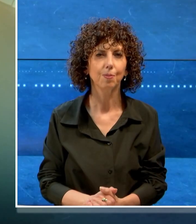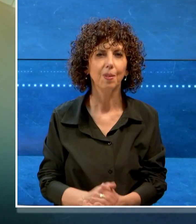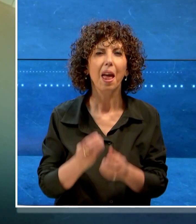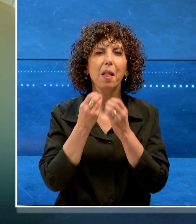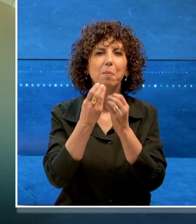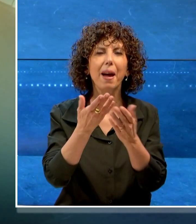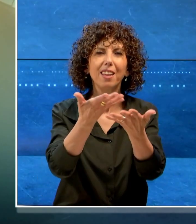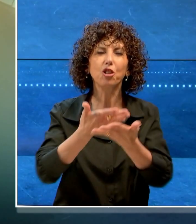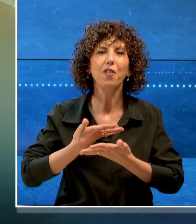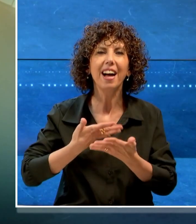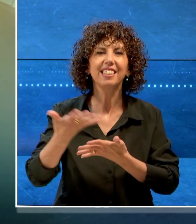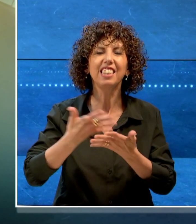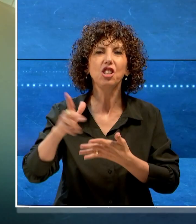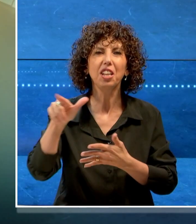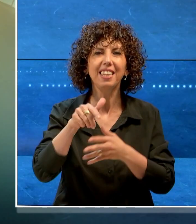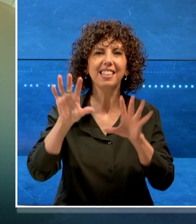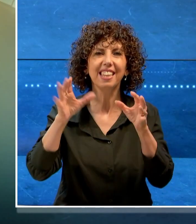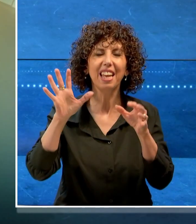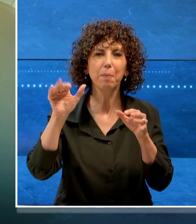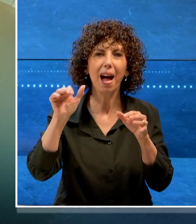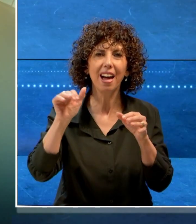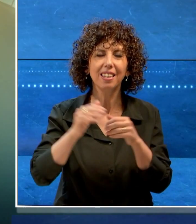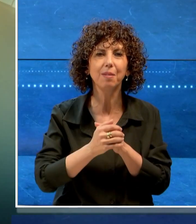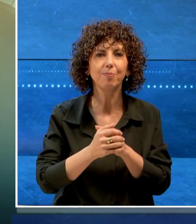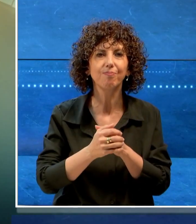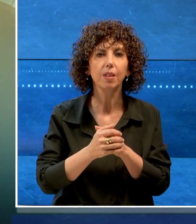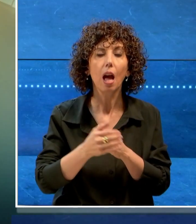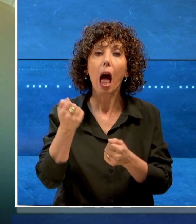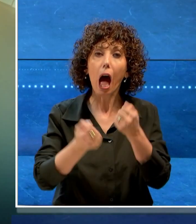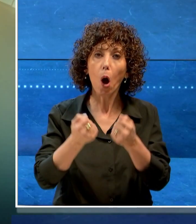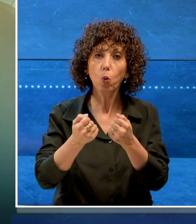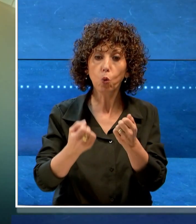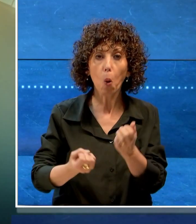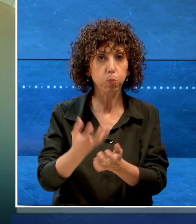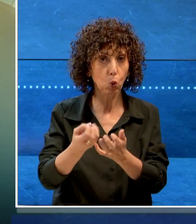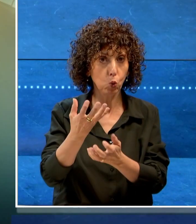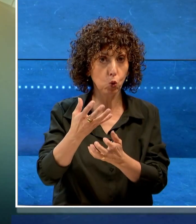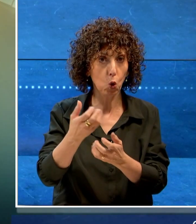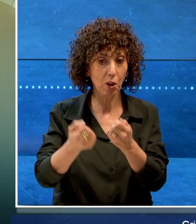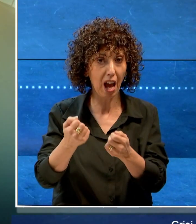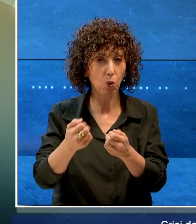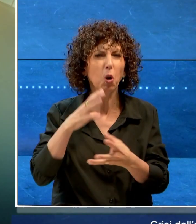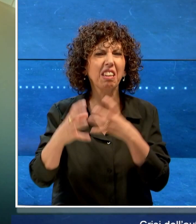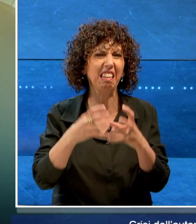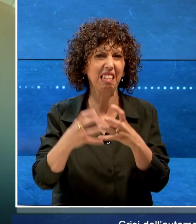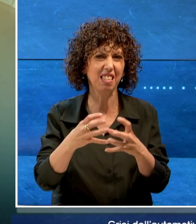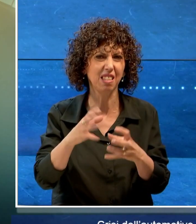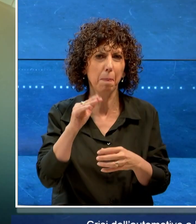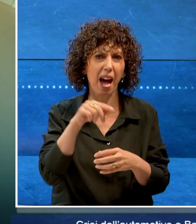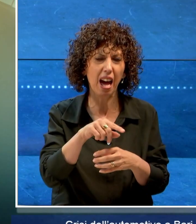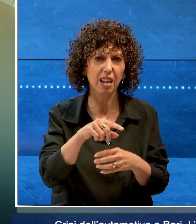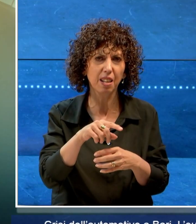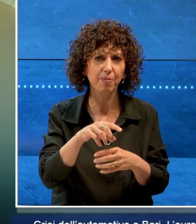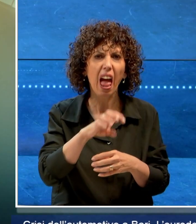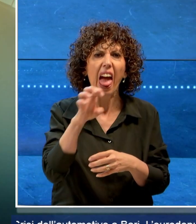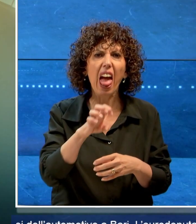Ben trovati con il TG List di Telebari, crisi dell'automotive nel capoluogo pugliese. L'eurodeputato